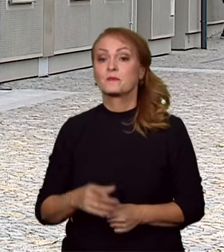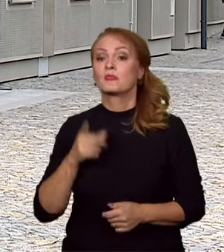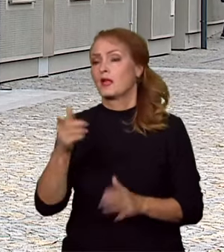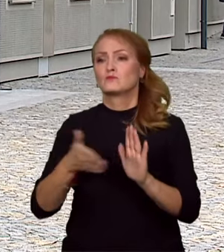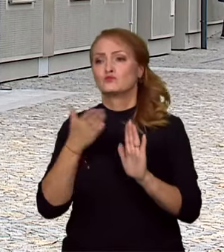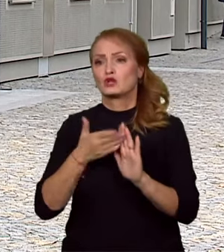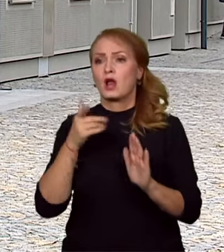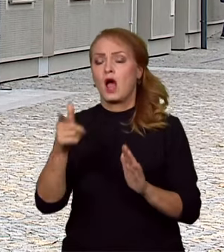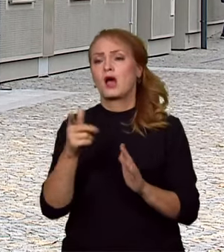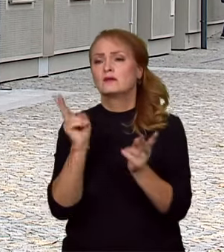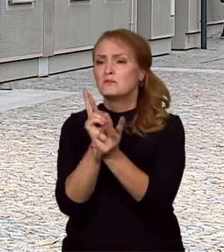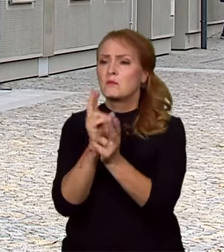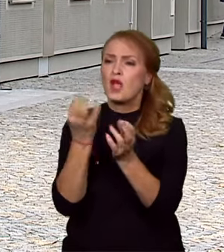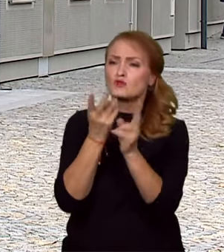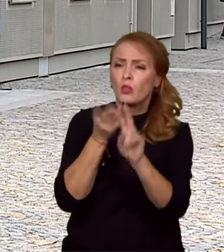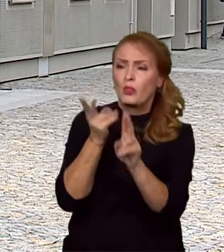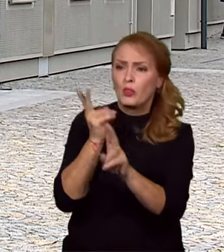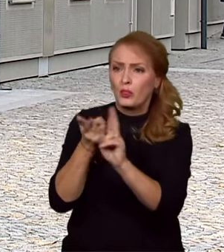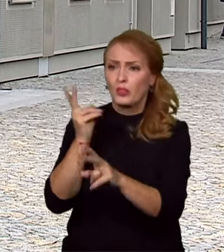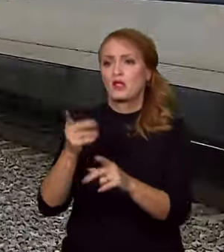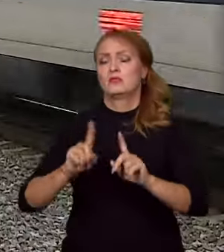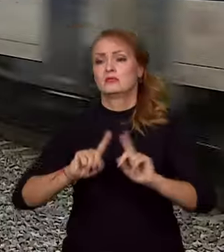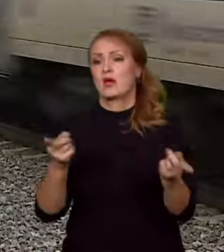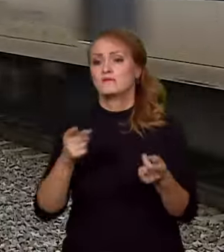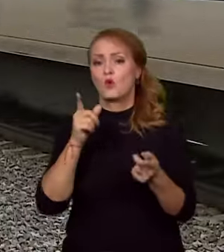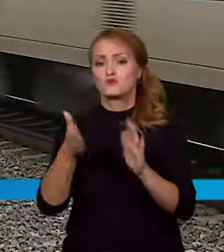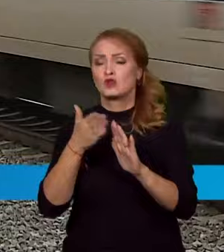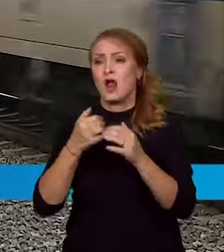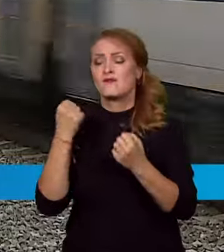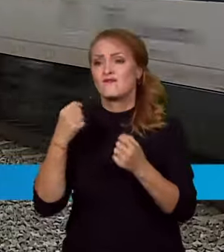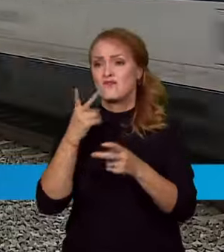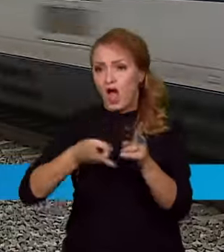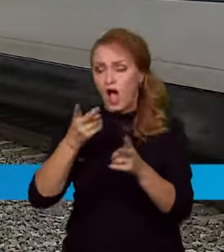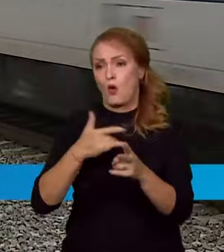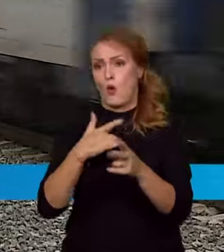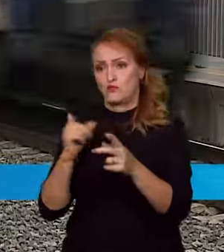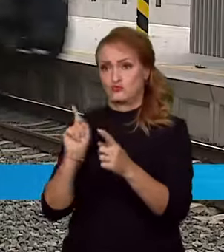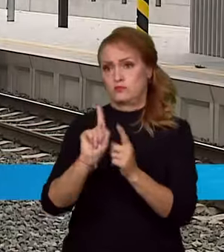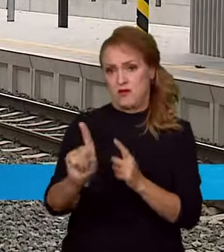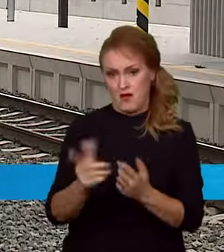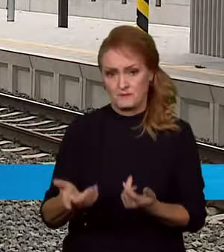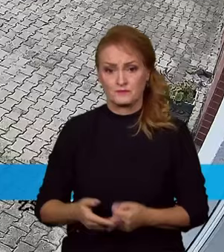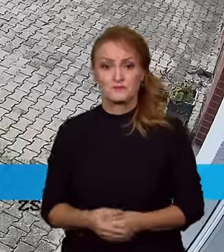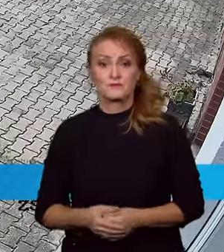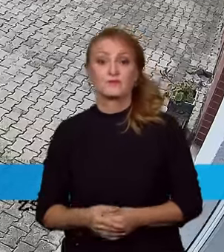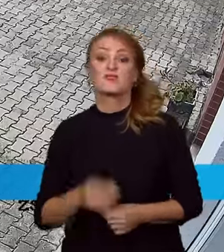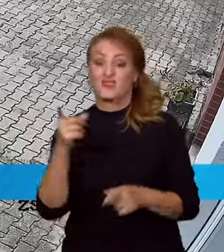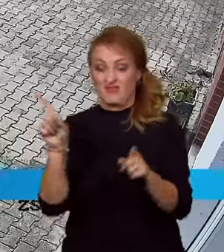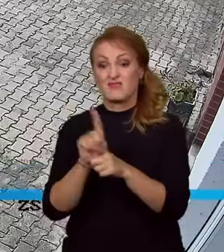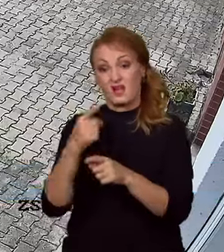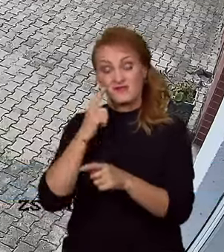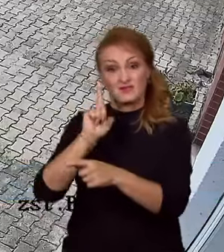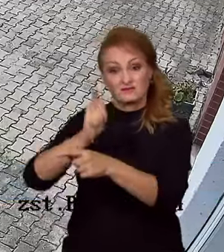závažné delikty, či bohužel i lidská neštěstí, jako je například strážka vlaku s osobou. Z bezpečnostních kamer pochází taky tyto záběry z